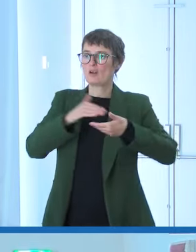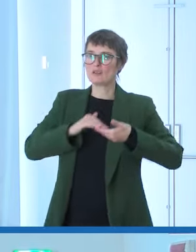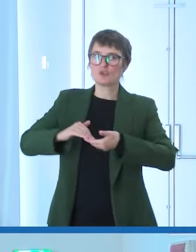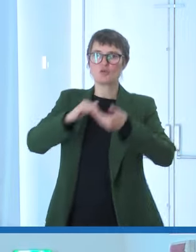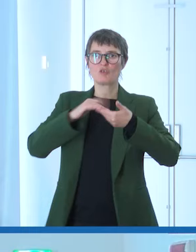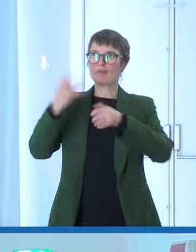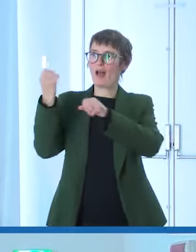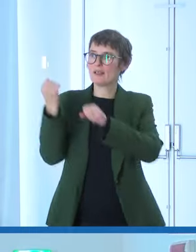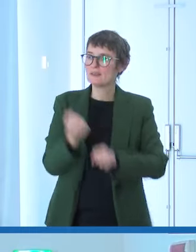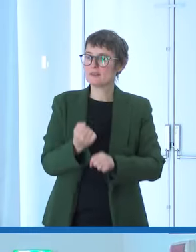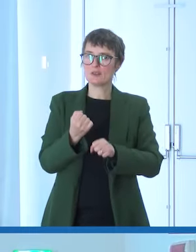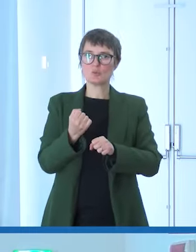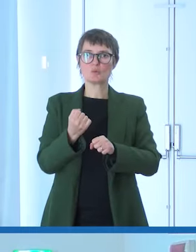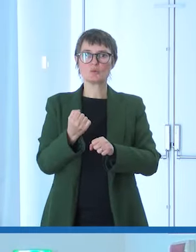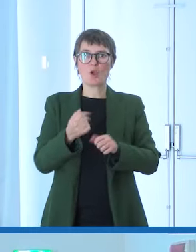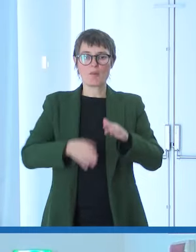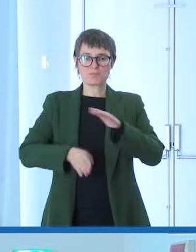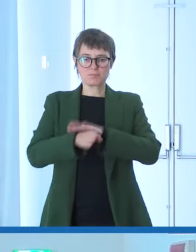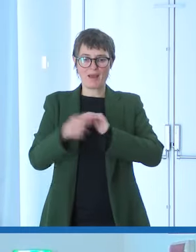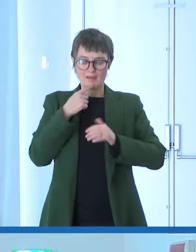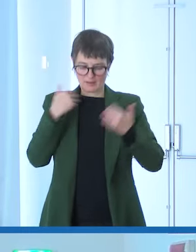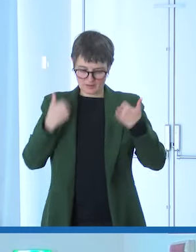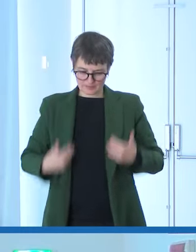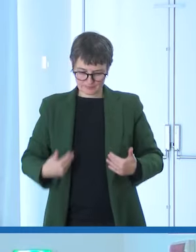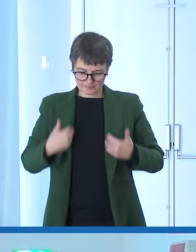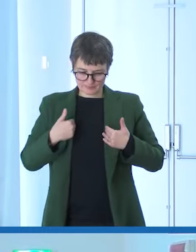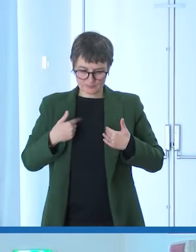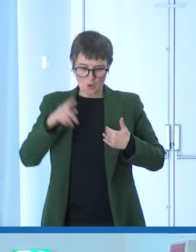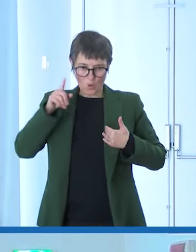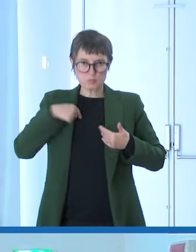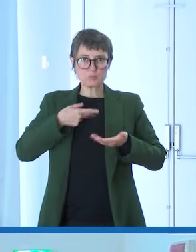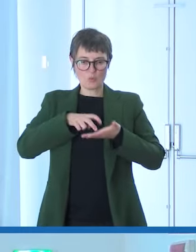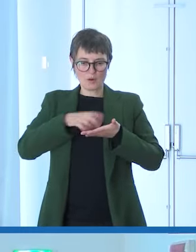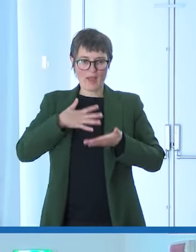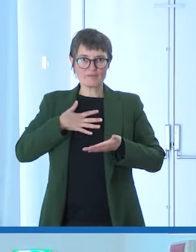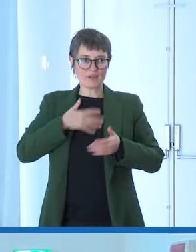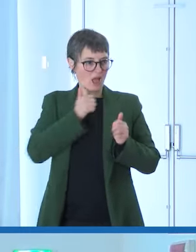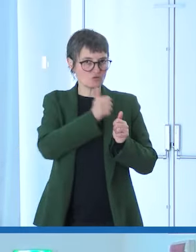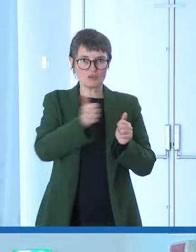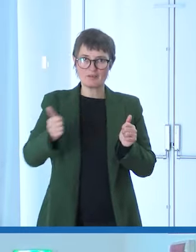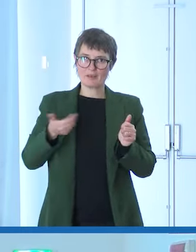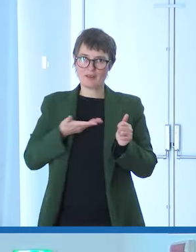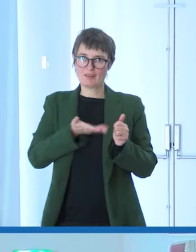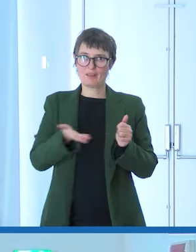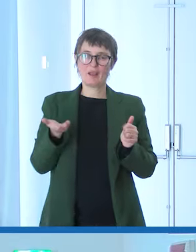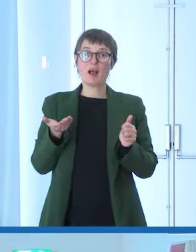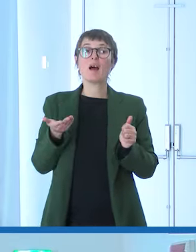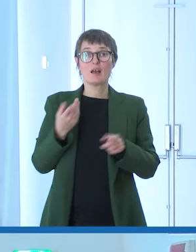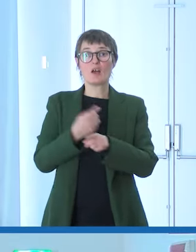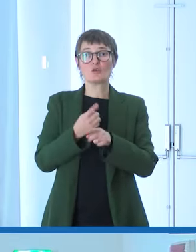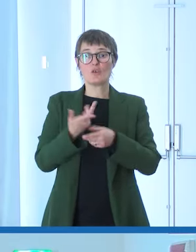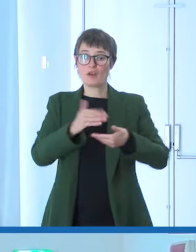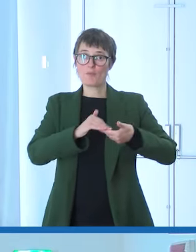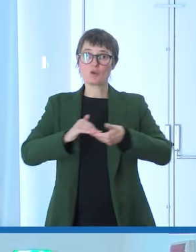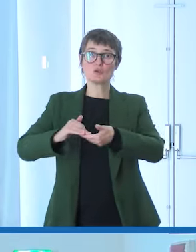con le proprie fragilità. Ecco, dovremmo costruire una società che, mettendo la persona al centro,